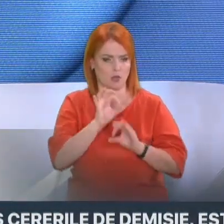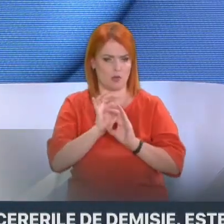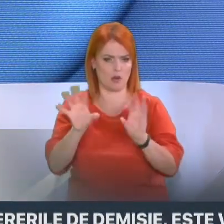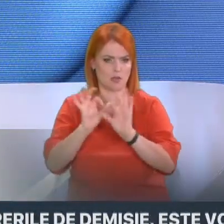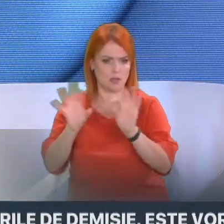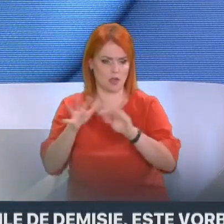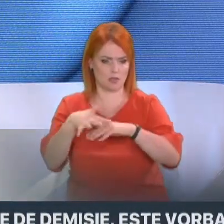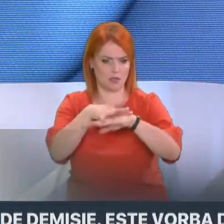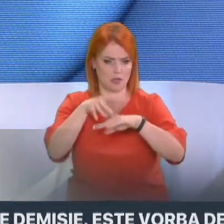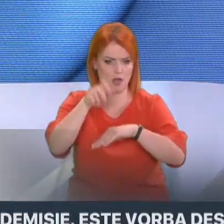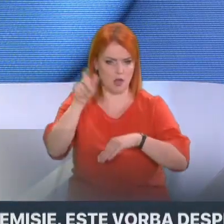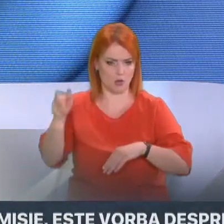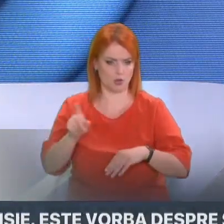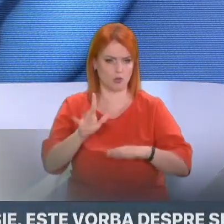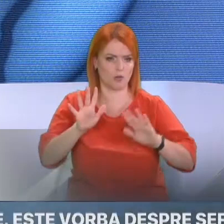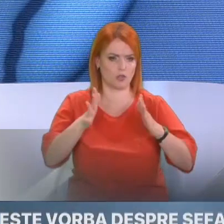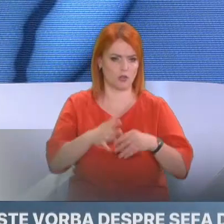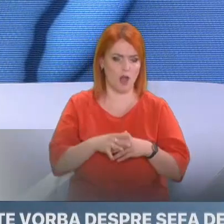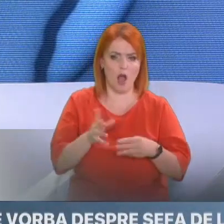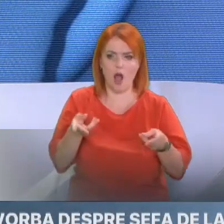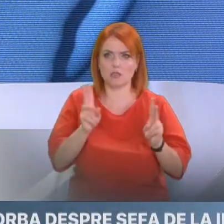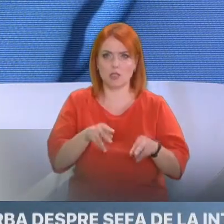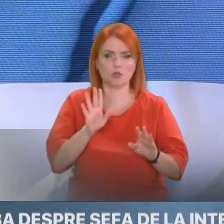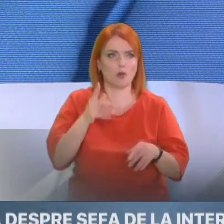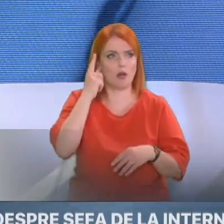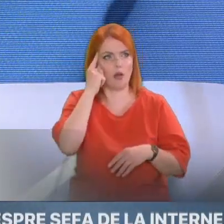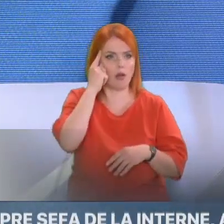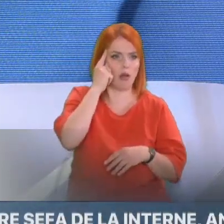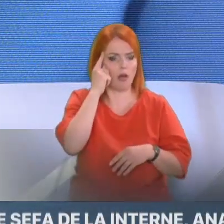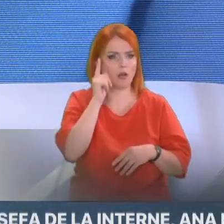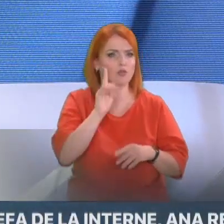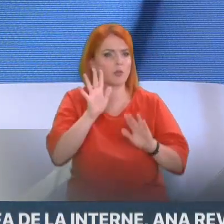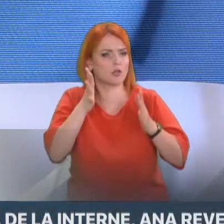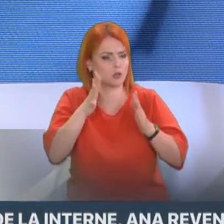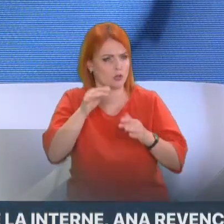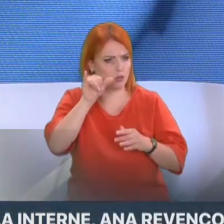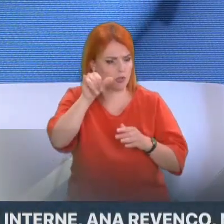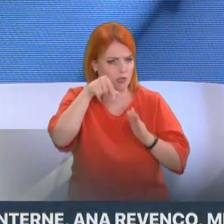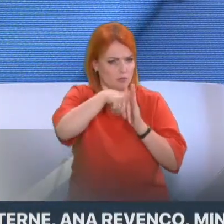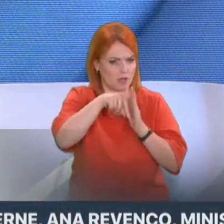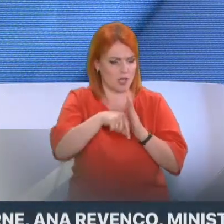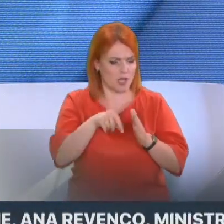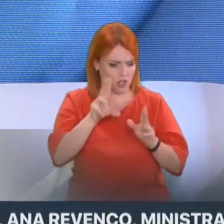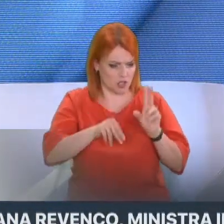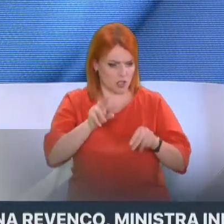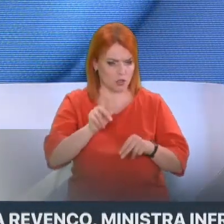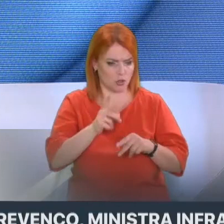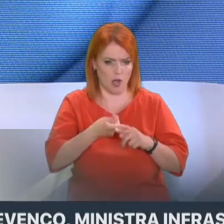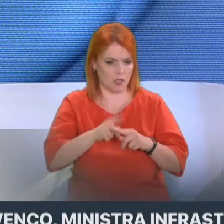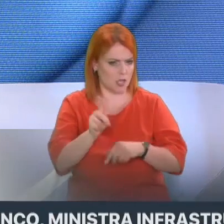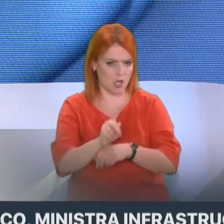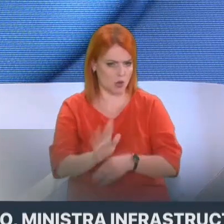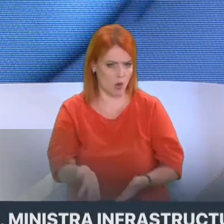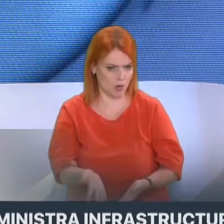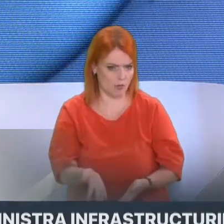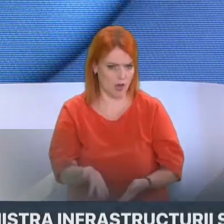ne rămâne doar să ghiciem sau să sficulăm. Nu e un lucru bun. Vorbește despre faptul că,